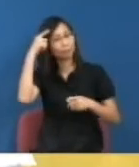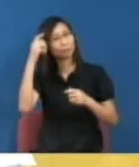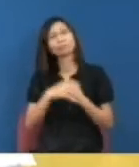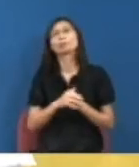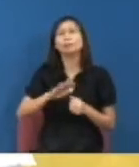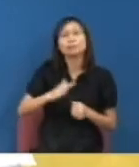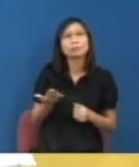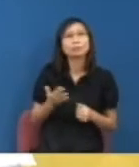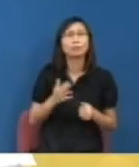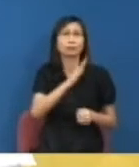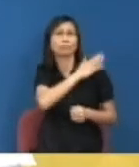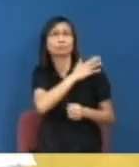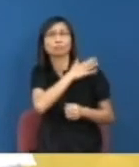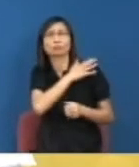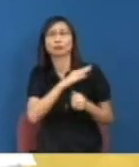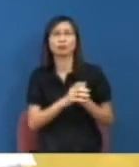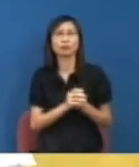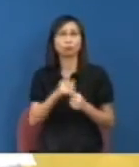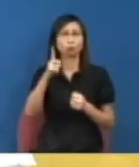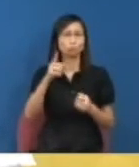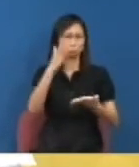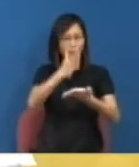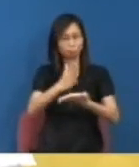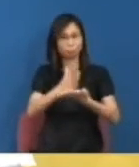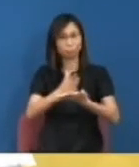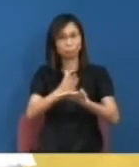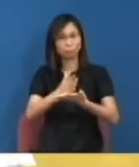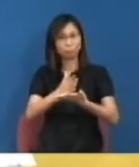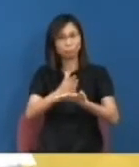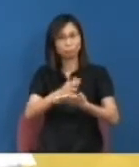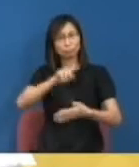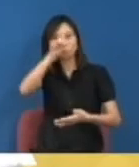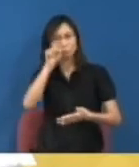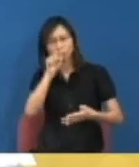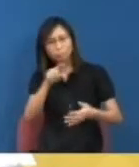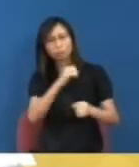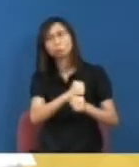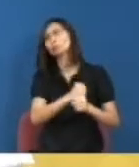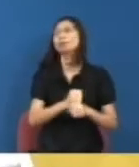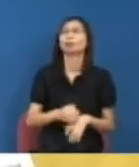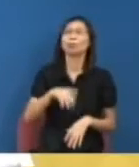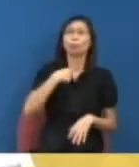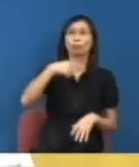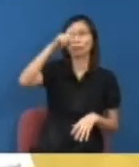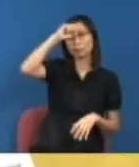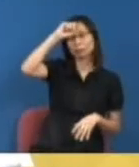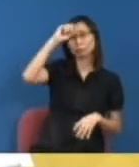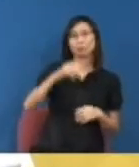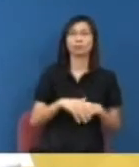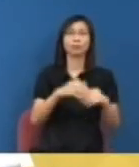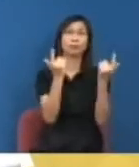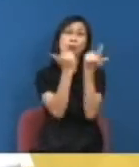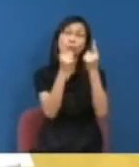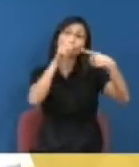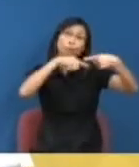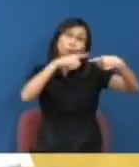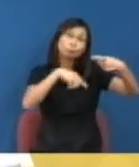後的動作即是譬如我我記得應該是蔡元培以前說過即是北大是說最理